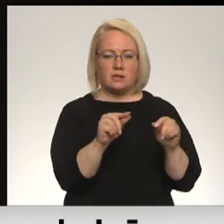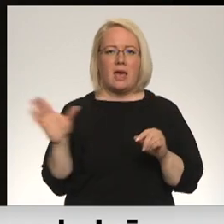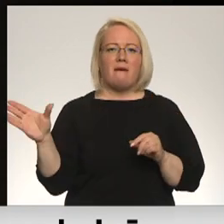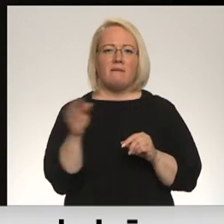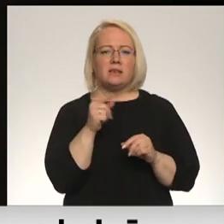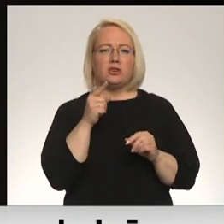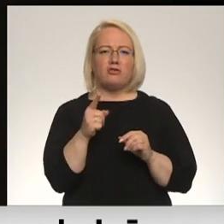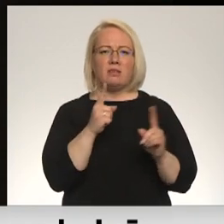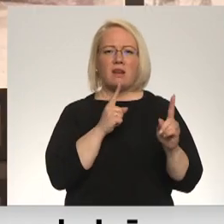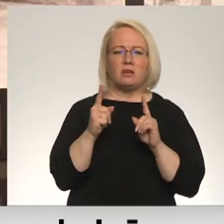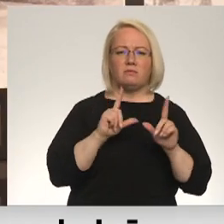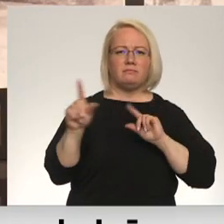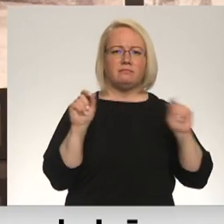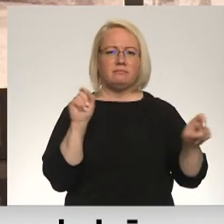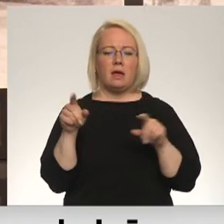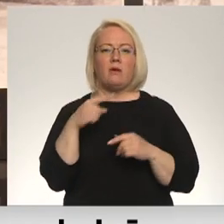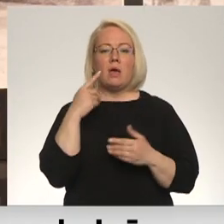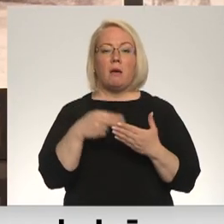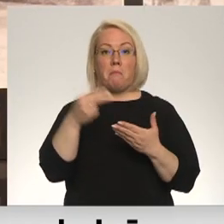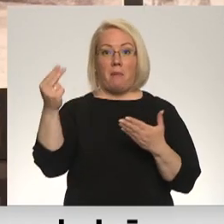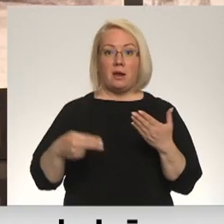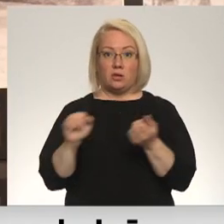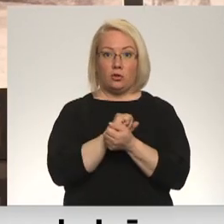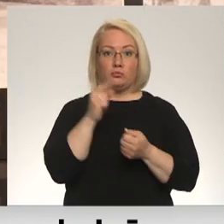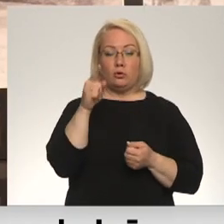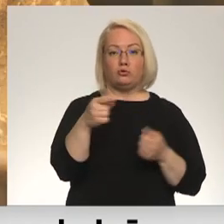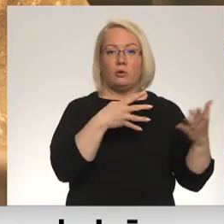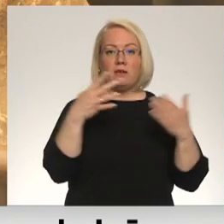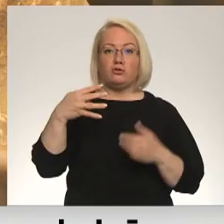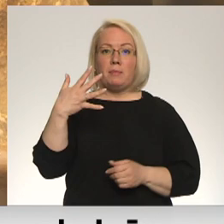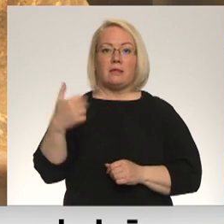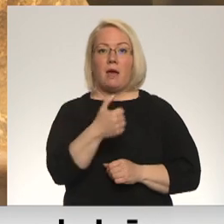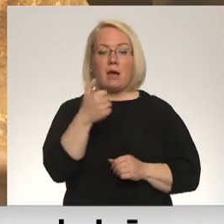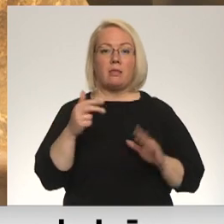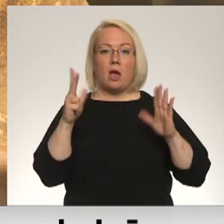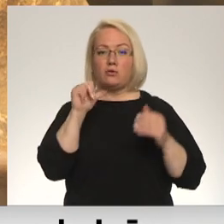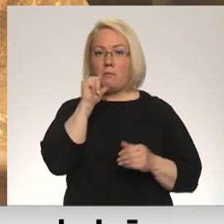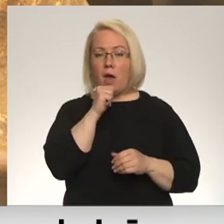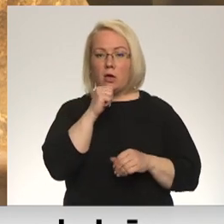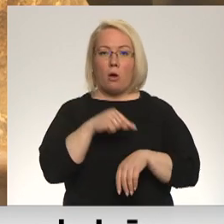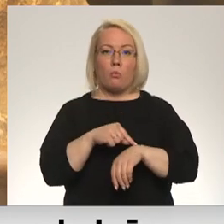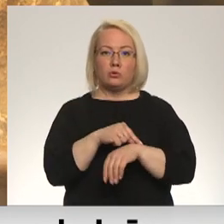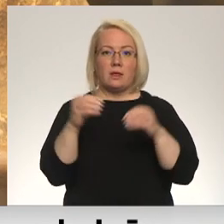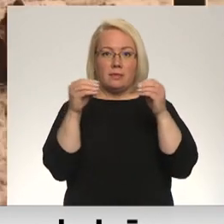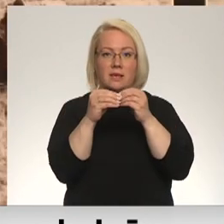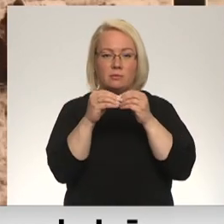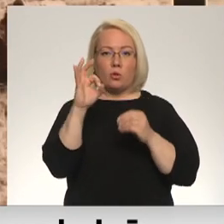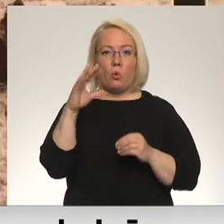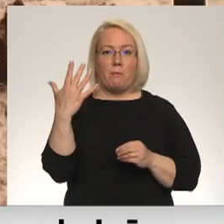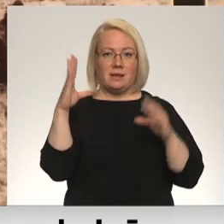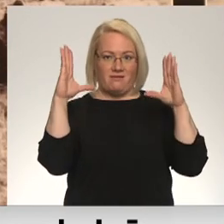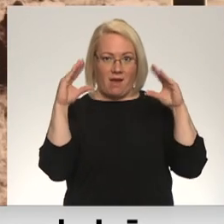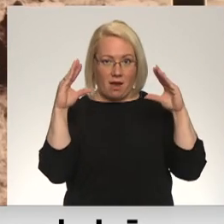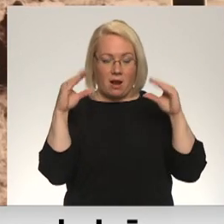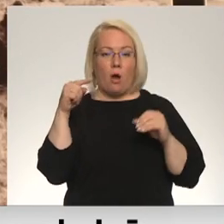tika pārunāta. Dokumentu parakstīja 1945. gada 8. maijā 122005. Šis